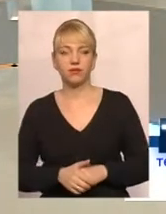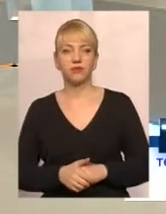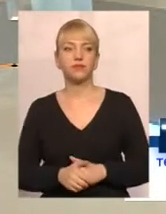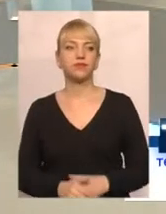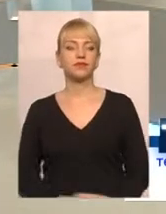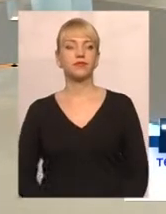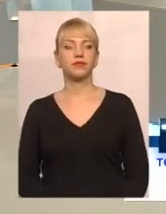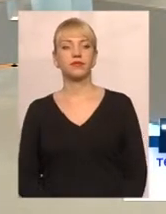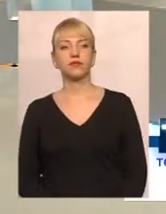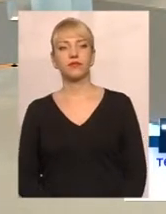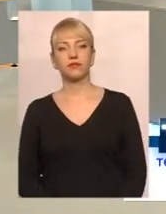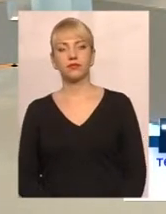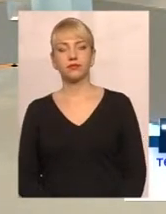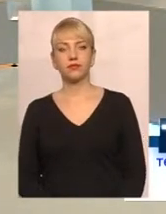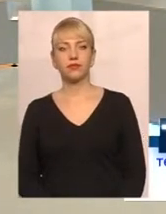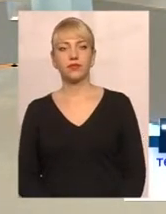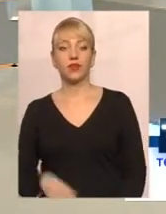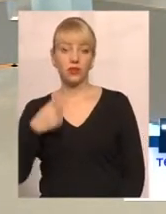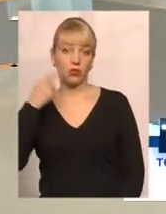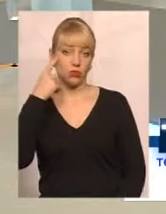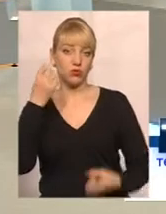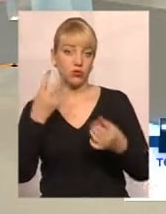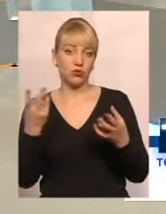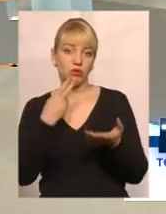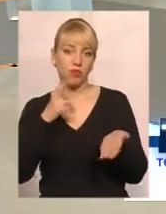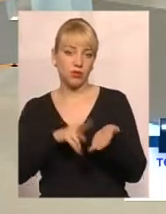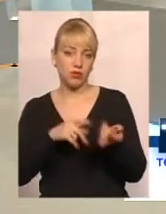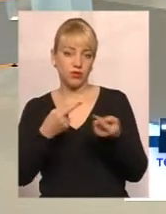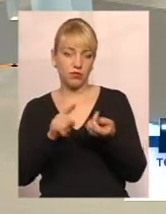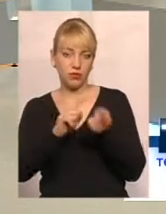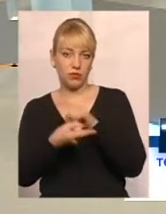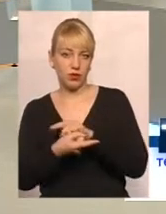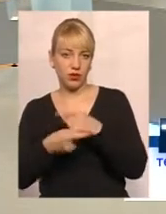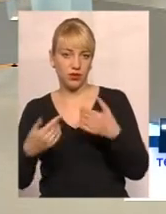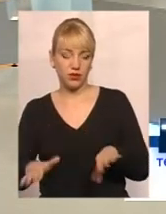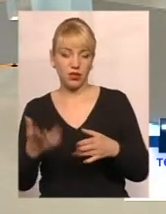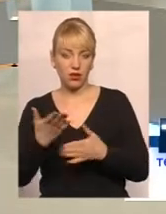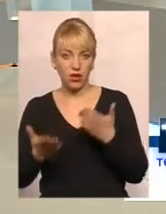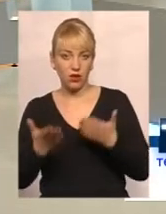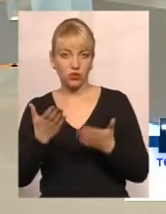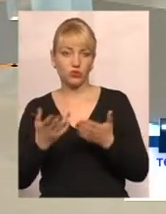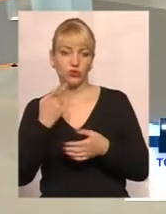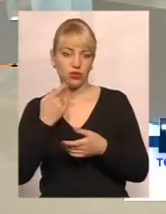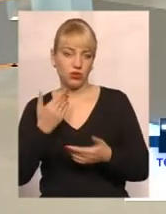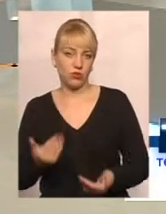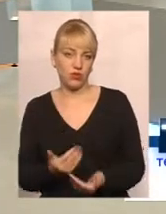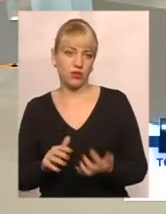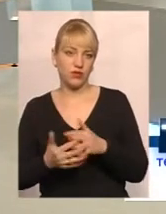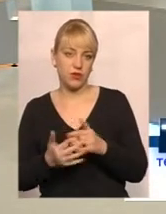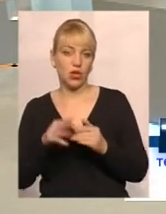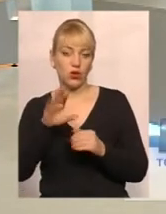як нормальний слід змінити місце реєстрації. Якщо ви проживаєте постійно в селі, то